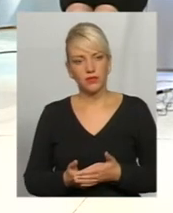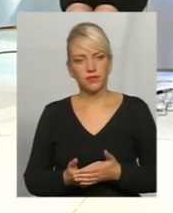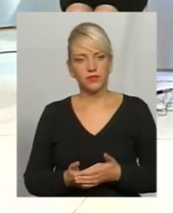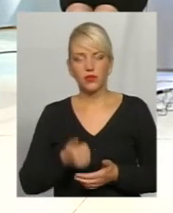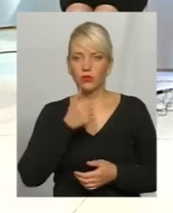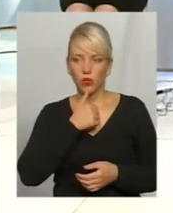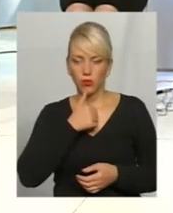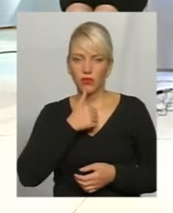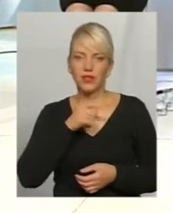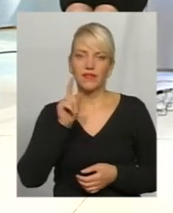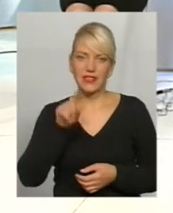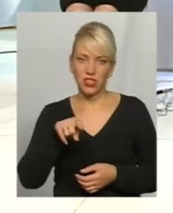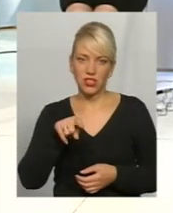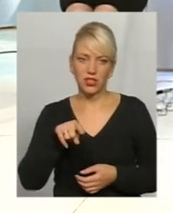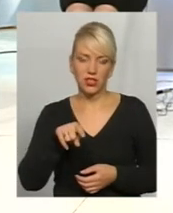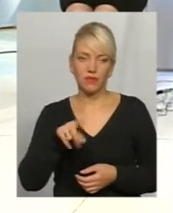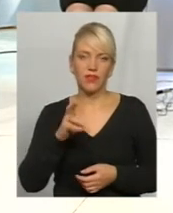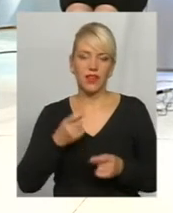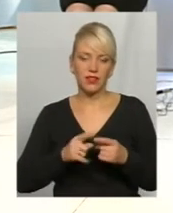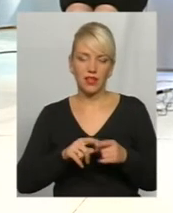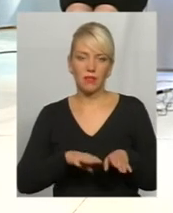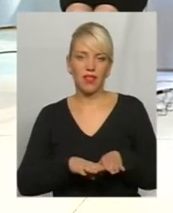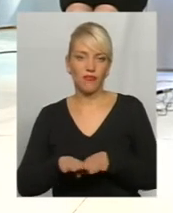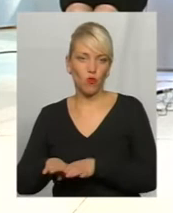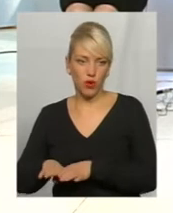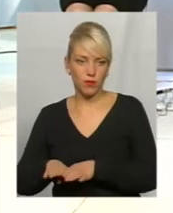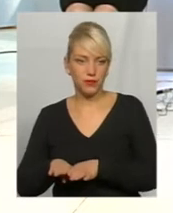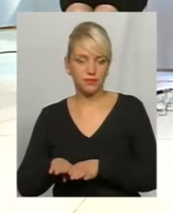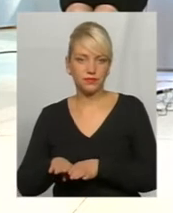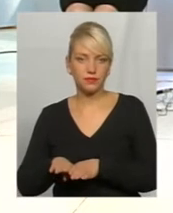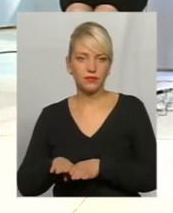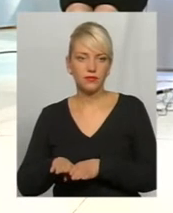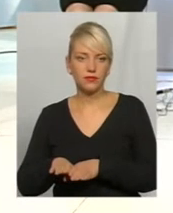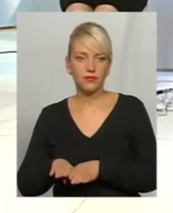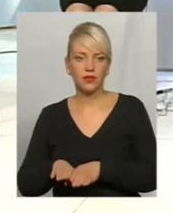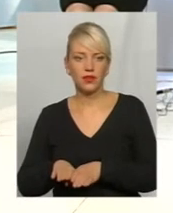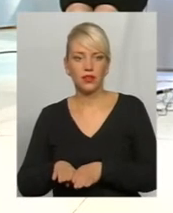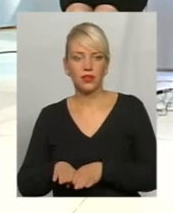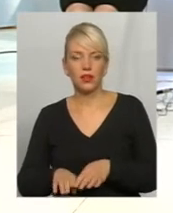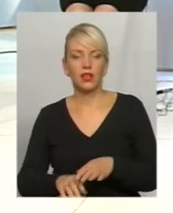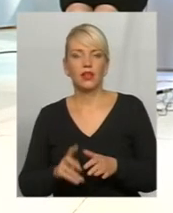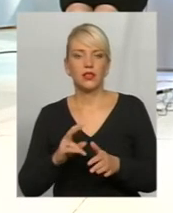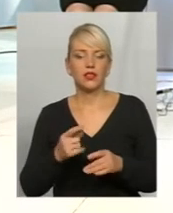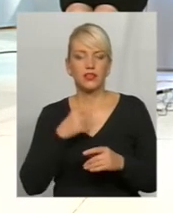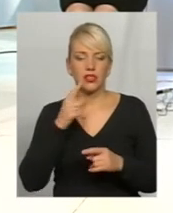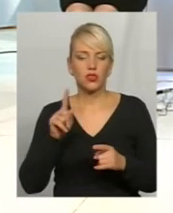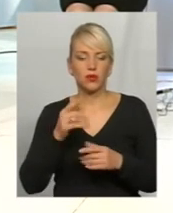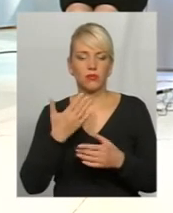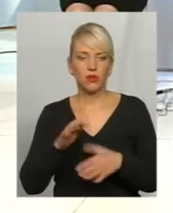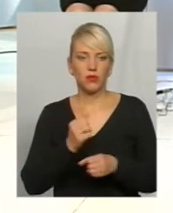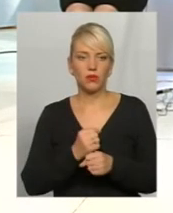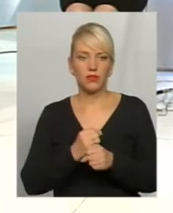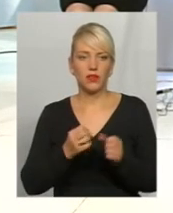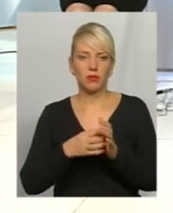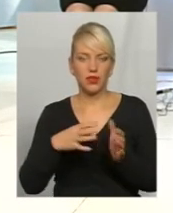спробувати все ж таки на цій же платформі, на підставі того, що вже пропрацювали майже 15 років ці